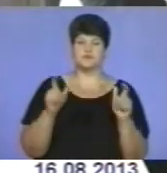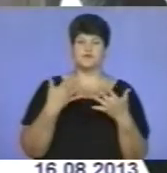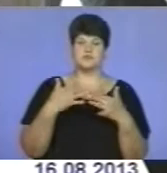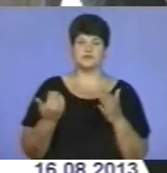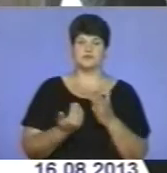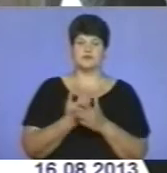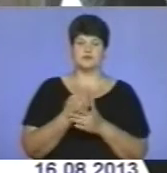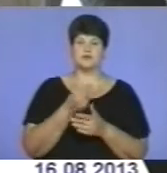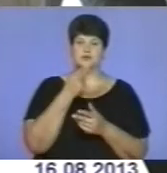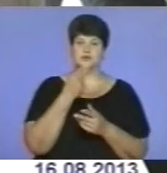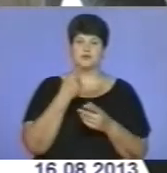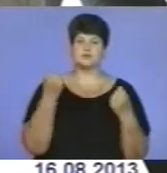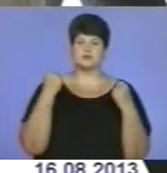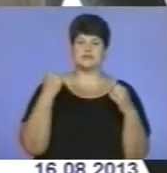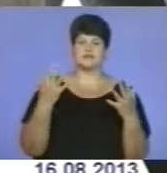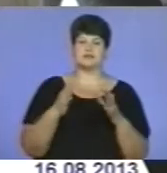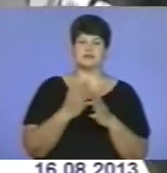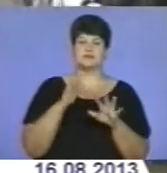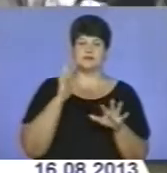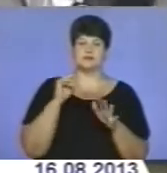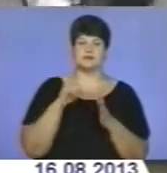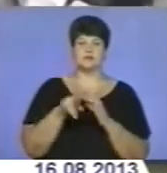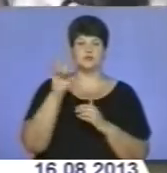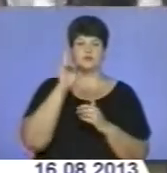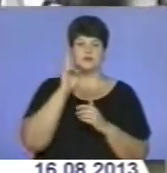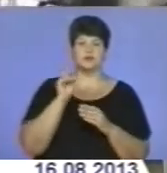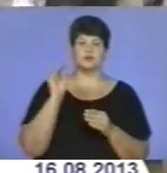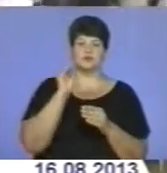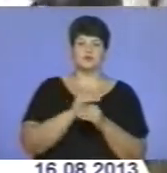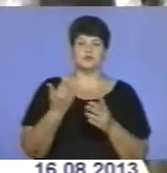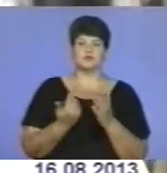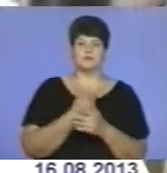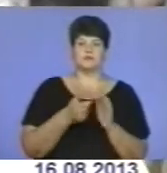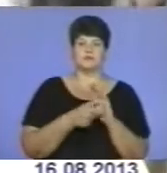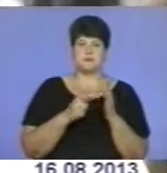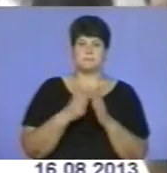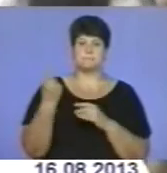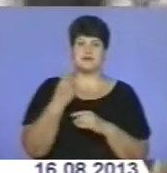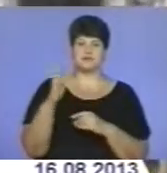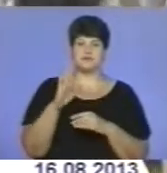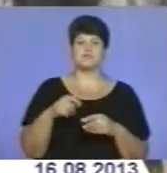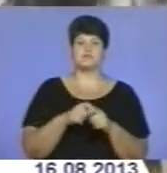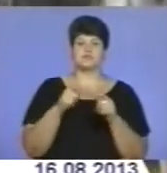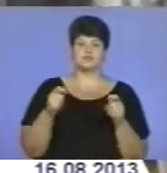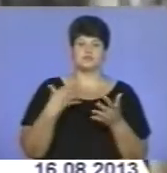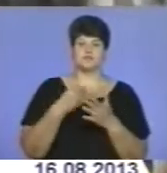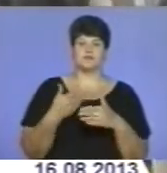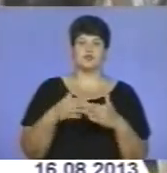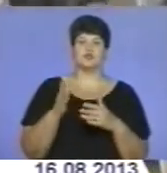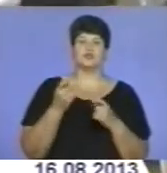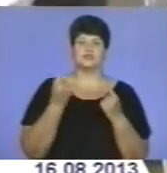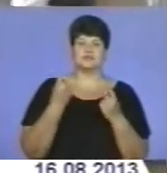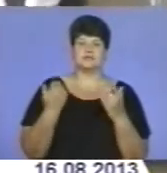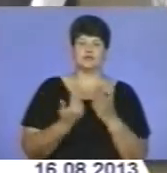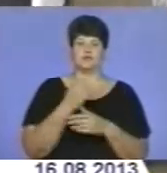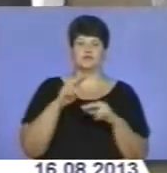харчоблоки, спортивні зали, внутрішні санвузли, добудували нові приміщення. 1 вересня відчинять свої двері 11 шкільних новобудов. Ще